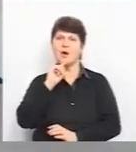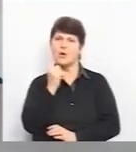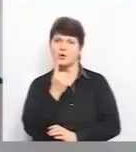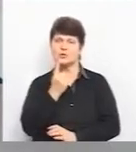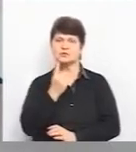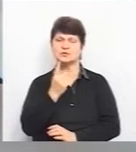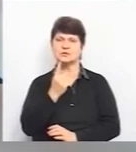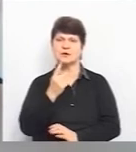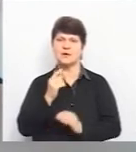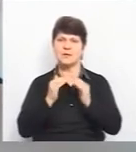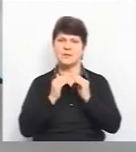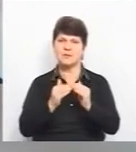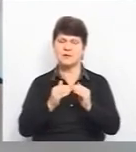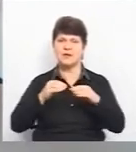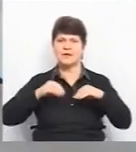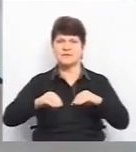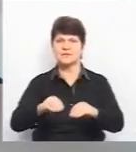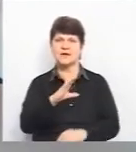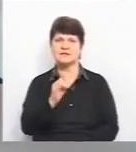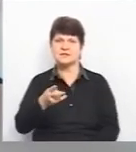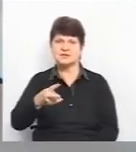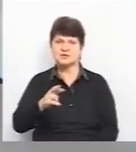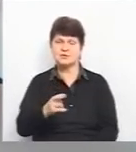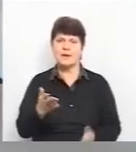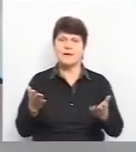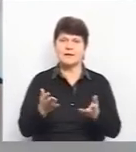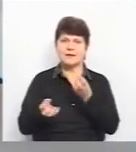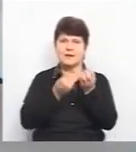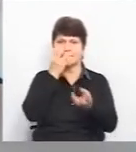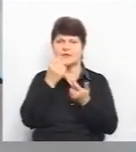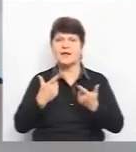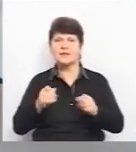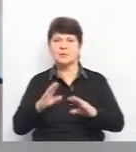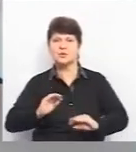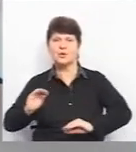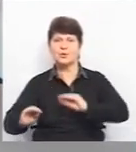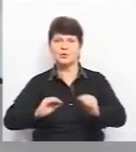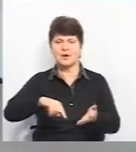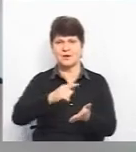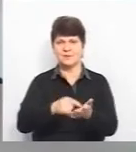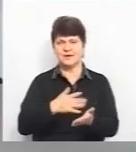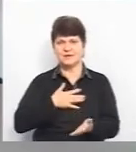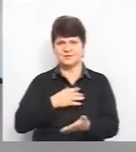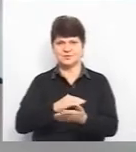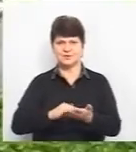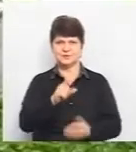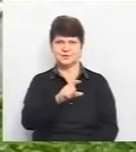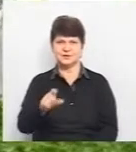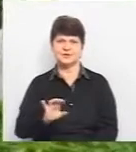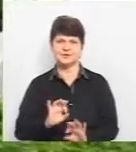рослини, у парниках їх вирощували з січня. Які квіти й де прикрашатимуть місто, Юлія Вознюк розповість.